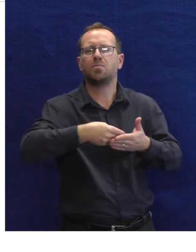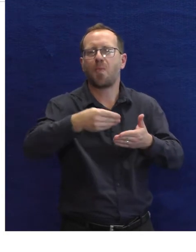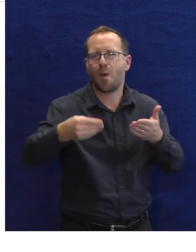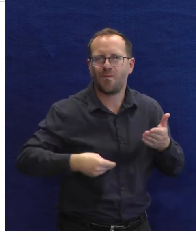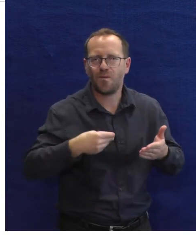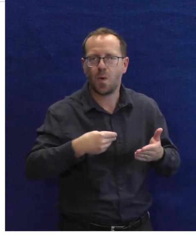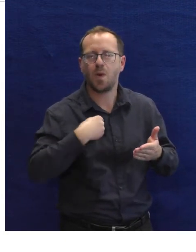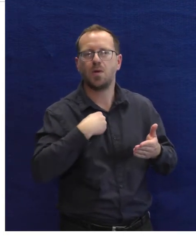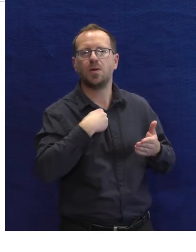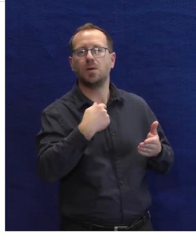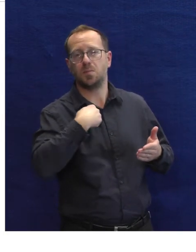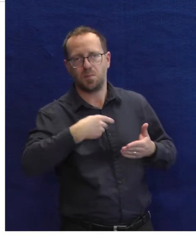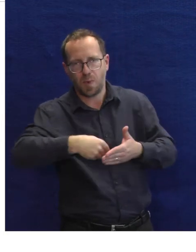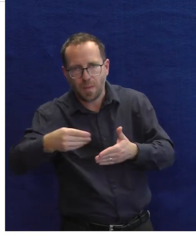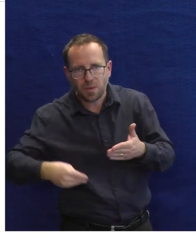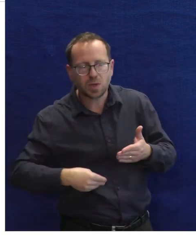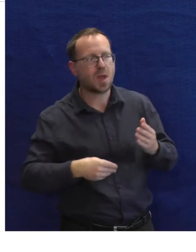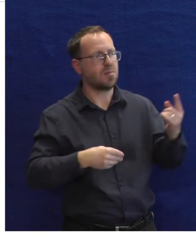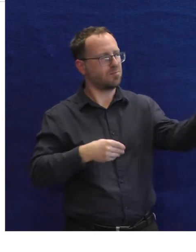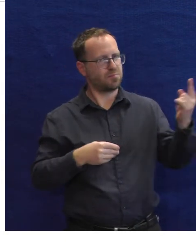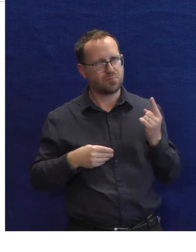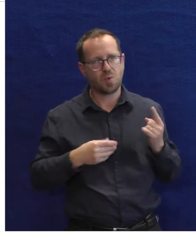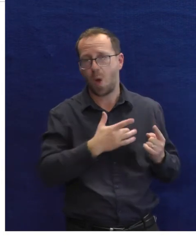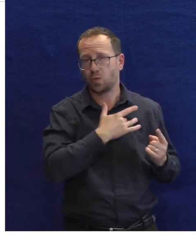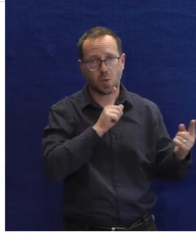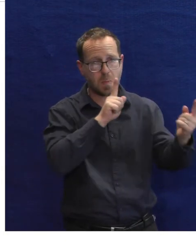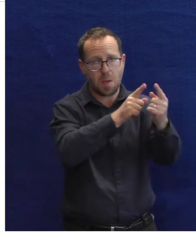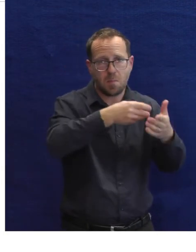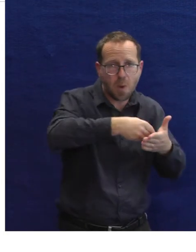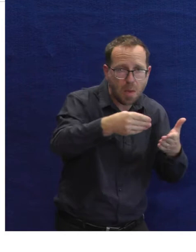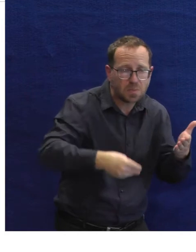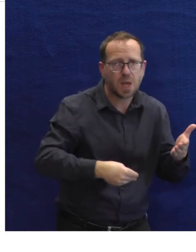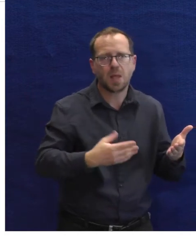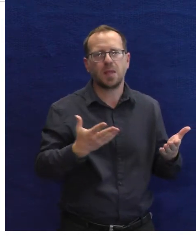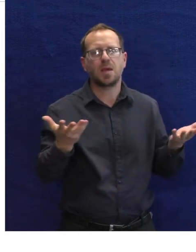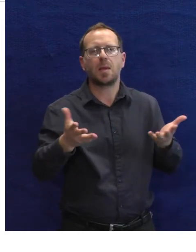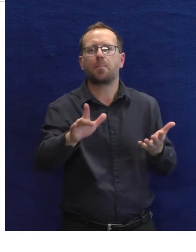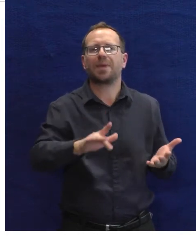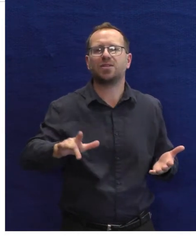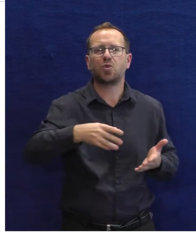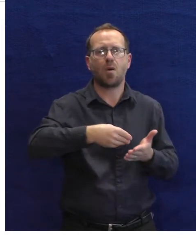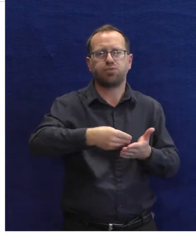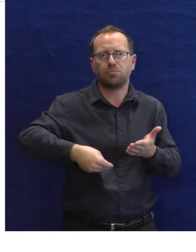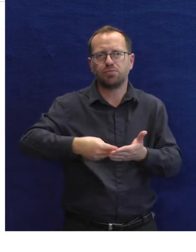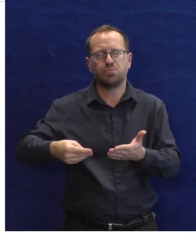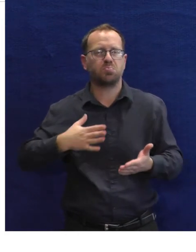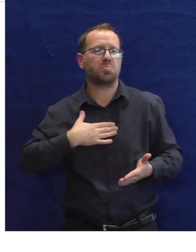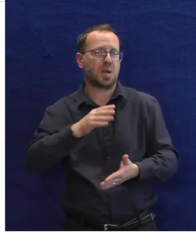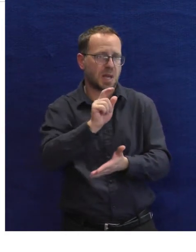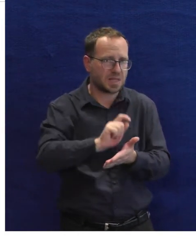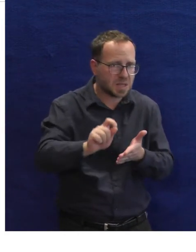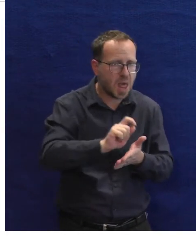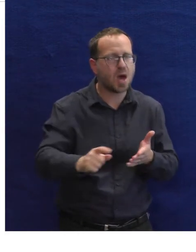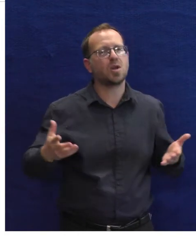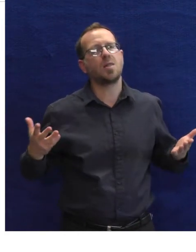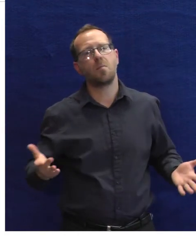a sestavím z toho zápojiční smlouvu. Tuto smlouvu podepíšeme společně, máme možnost osobně v naší kanceláři, když si